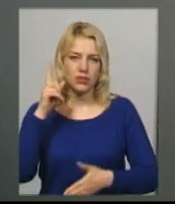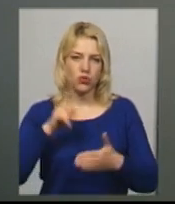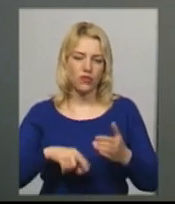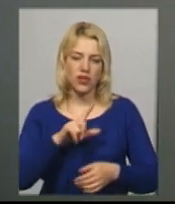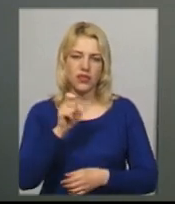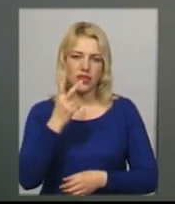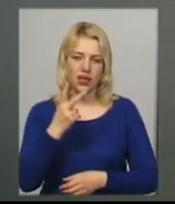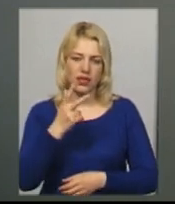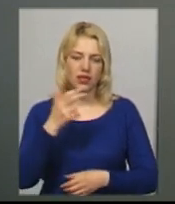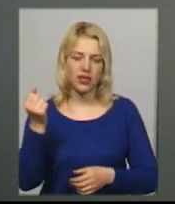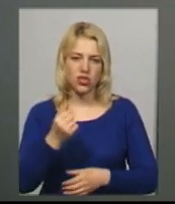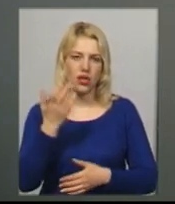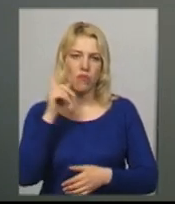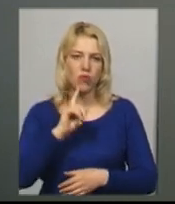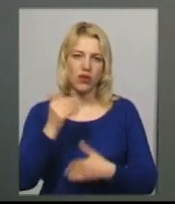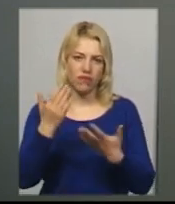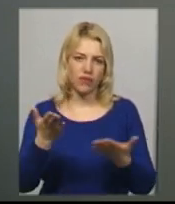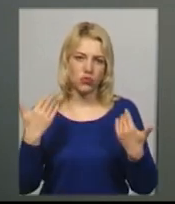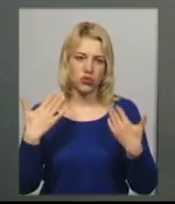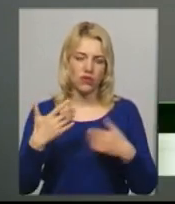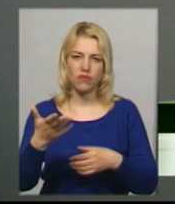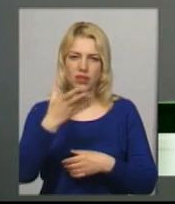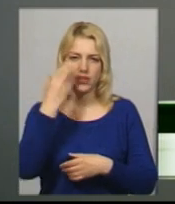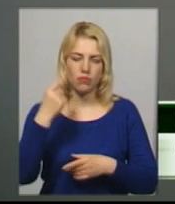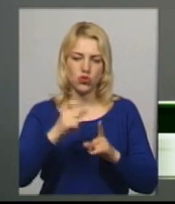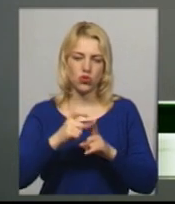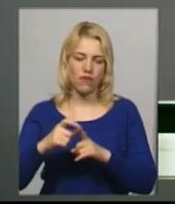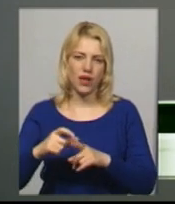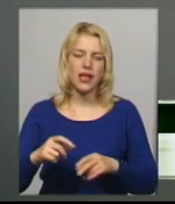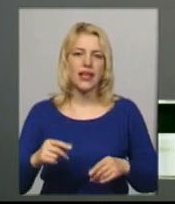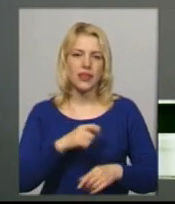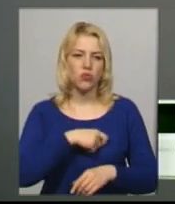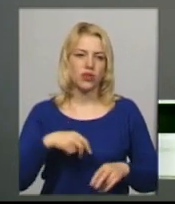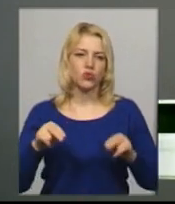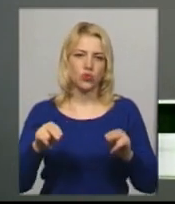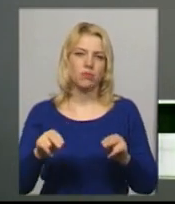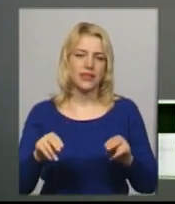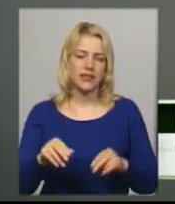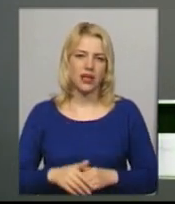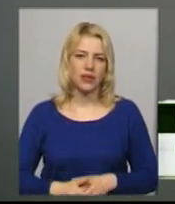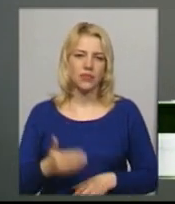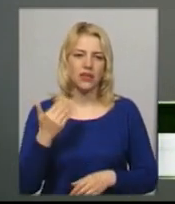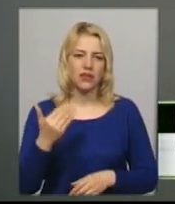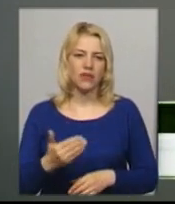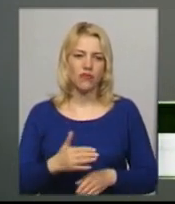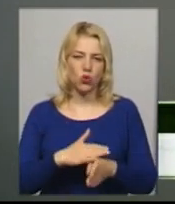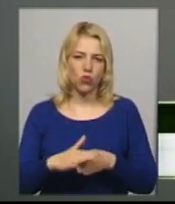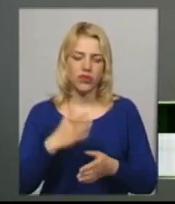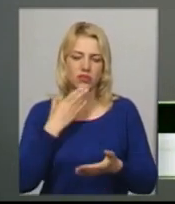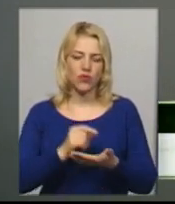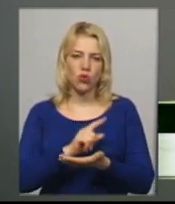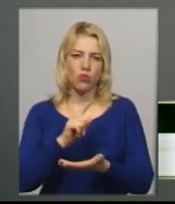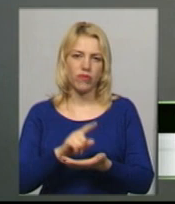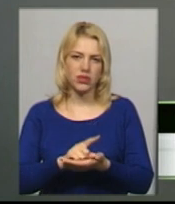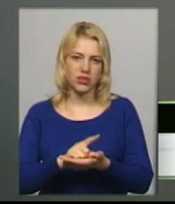три тижні, поки ви відпочивали, ви не забули слова депутатської присяги. Виконувати свої обов